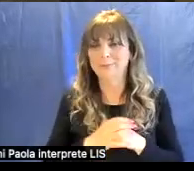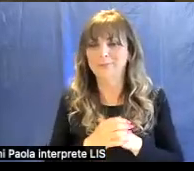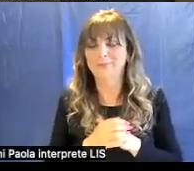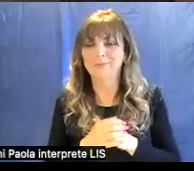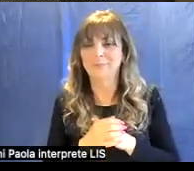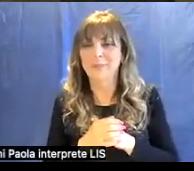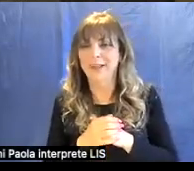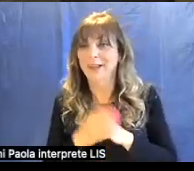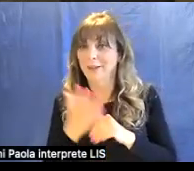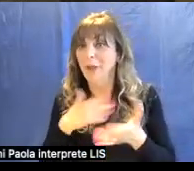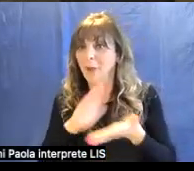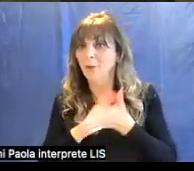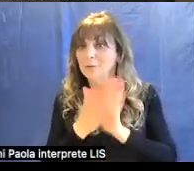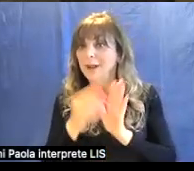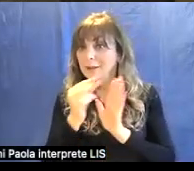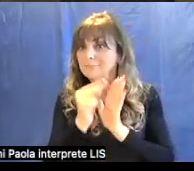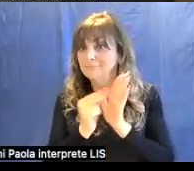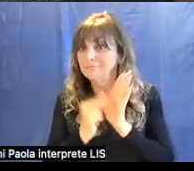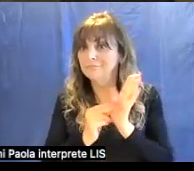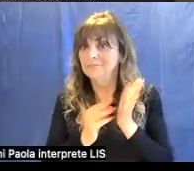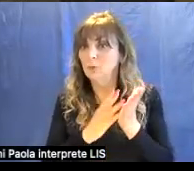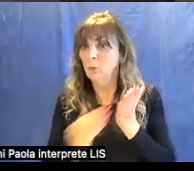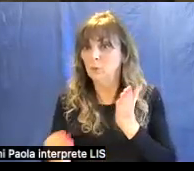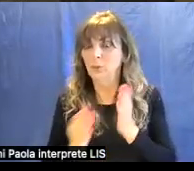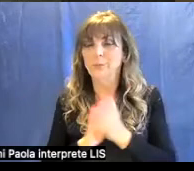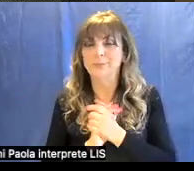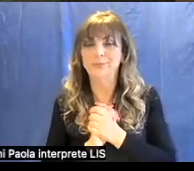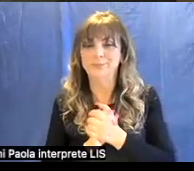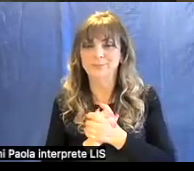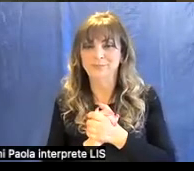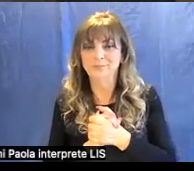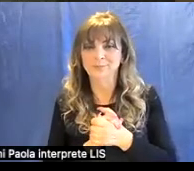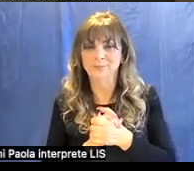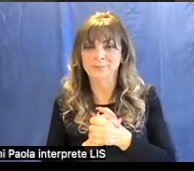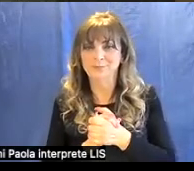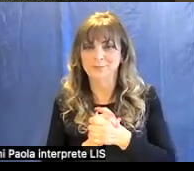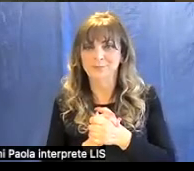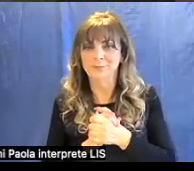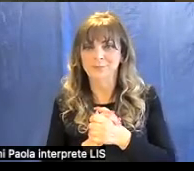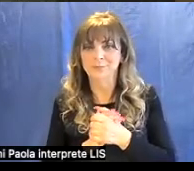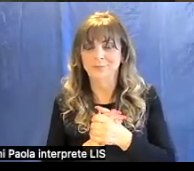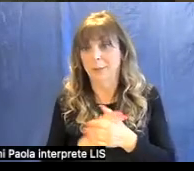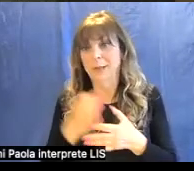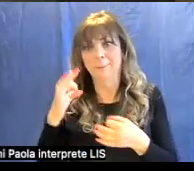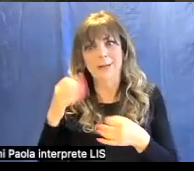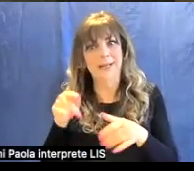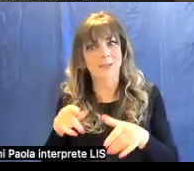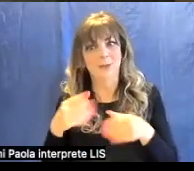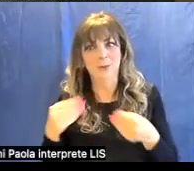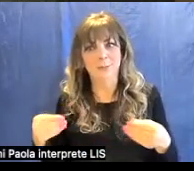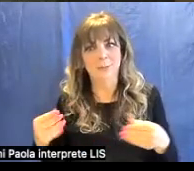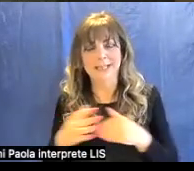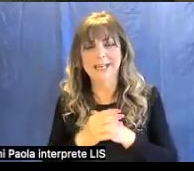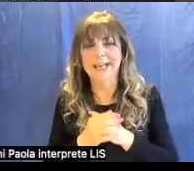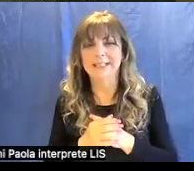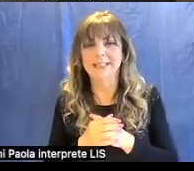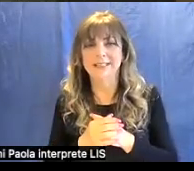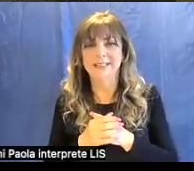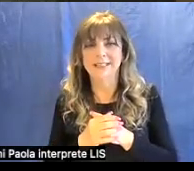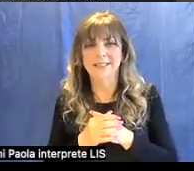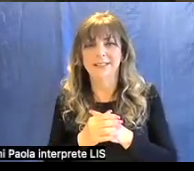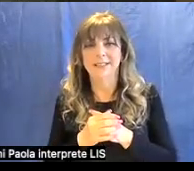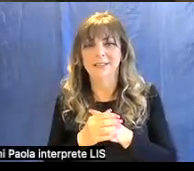regolato da contratti ecco vista anche la preziosità di questi materiali e a tal